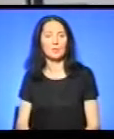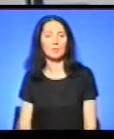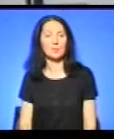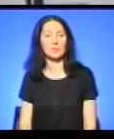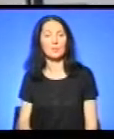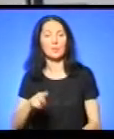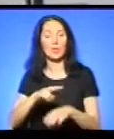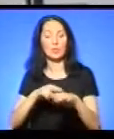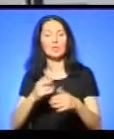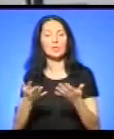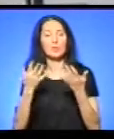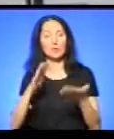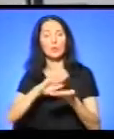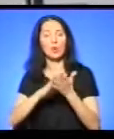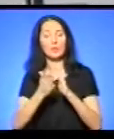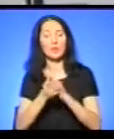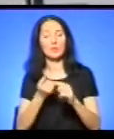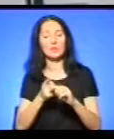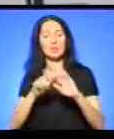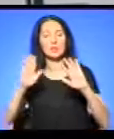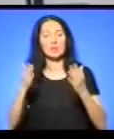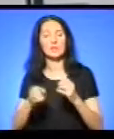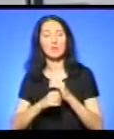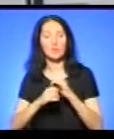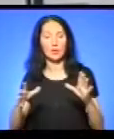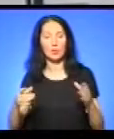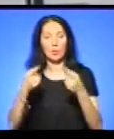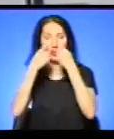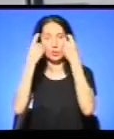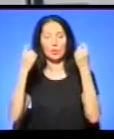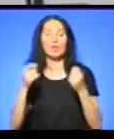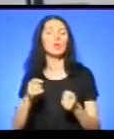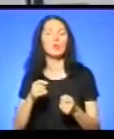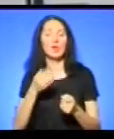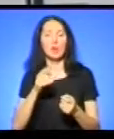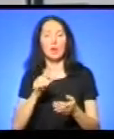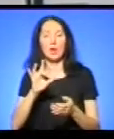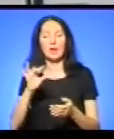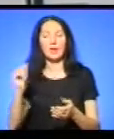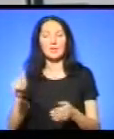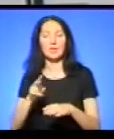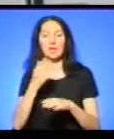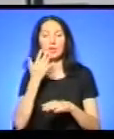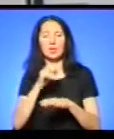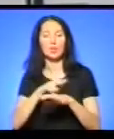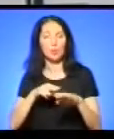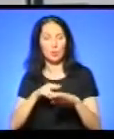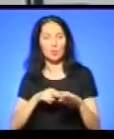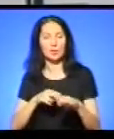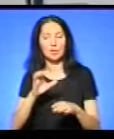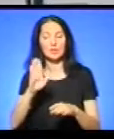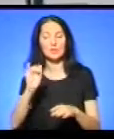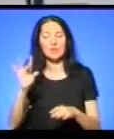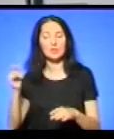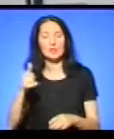Поліція встановлює обставини, за яких стався вибух, повідомив речник Нацполіції області Андрій Василик. Зазначу, вчора